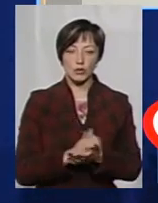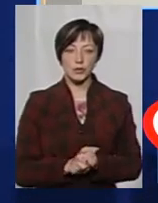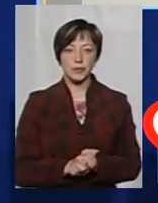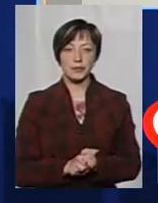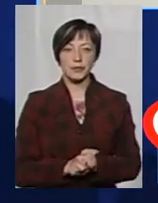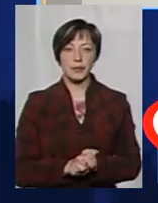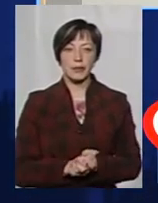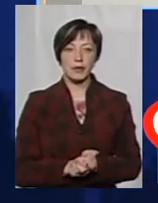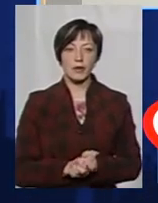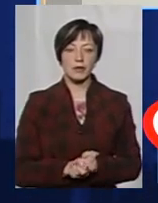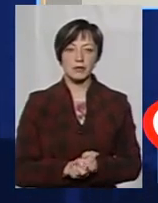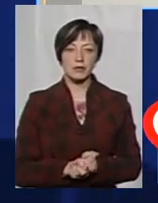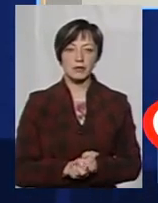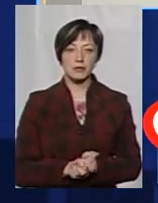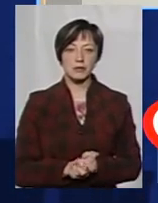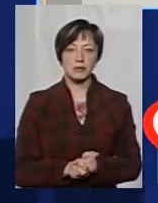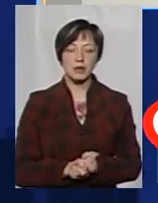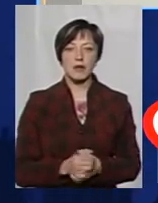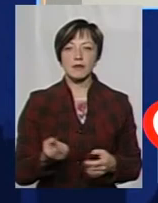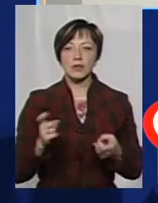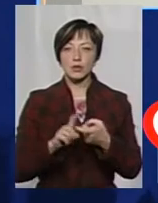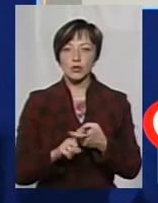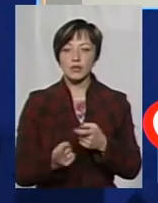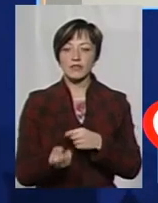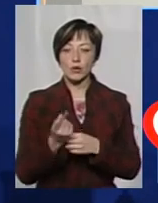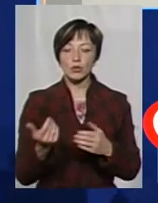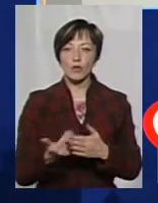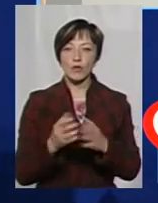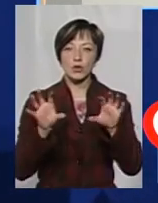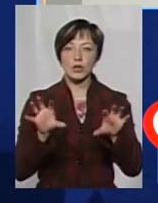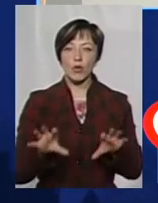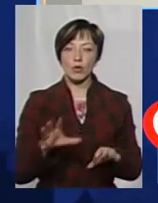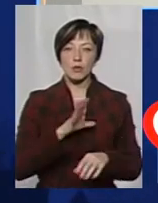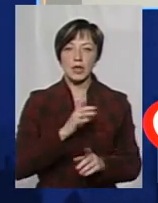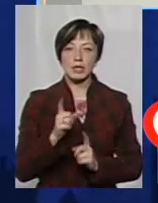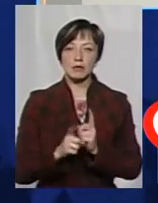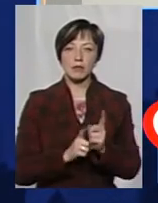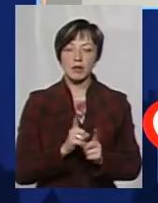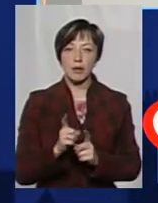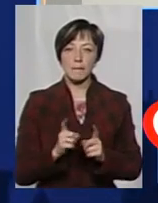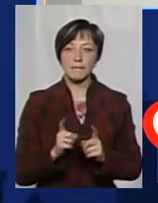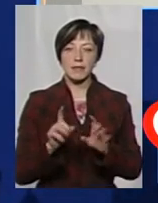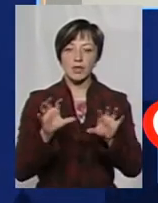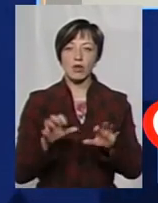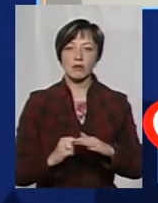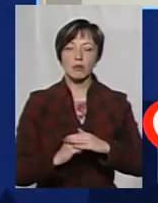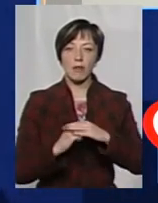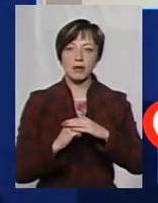В зв'язку з виходом нового закону була змінена нормативна база